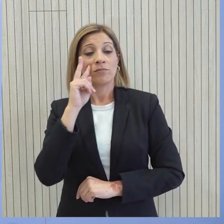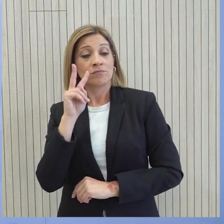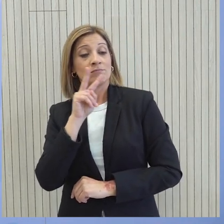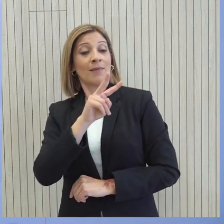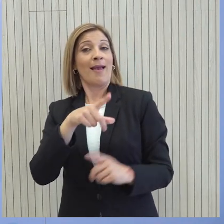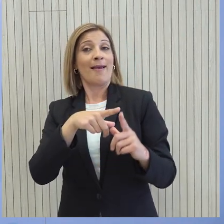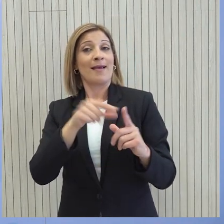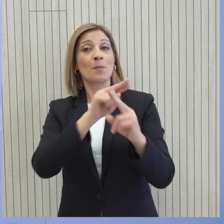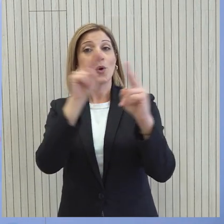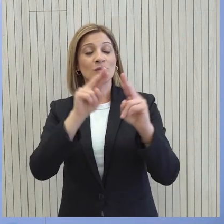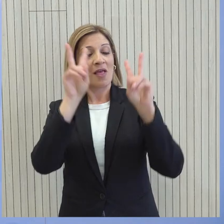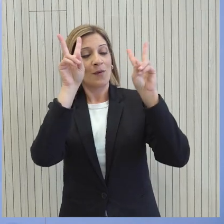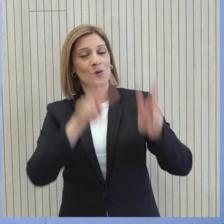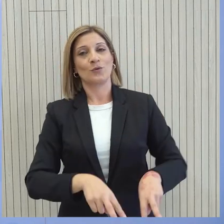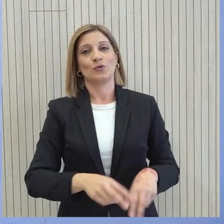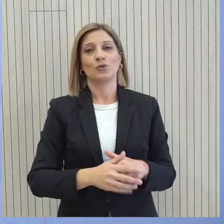μας εκπέμπει διεθνώς